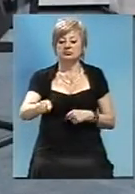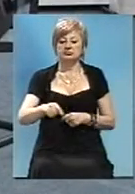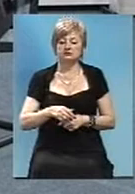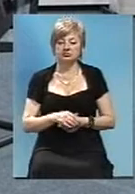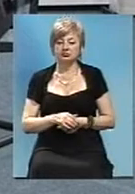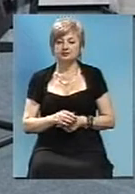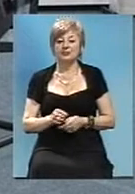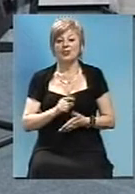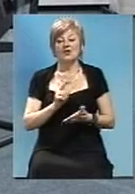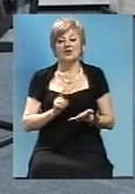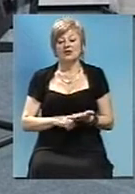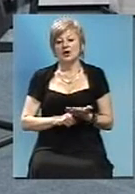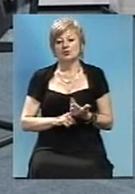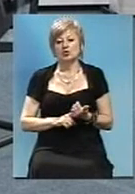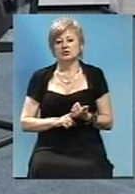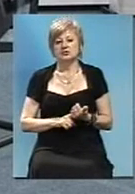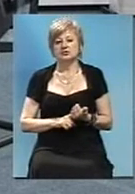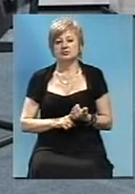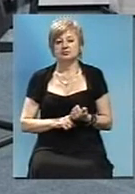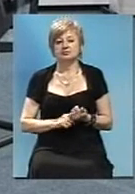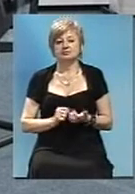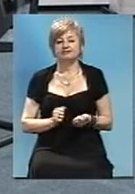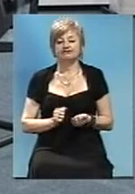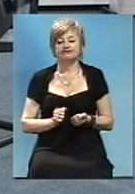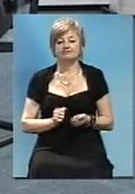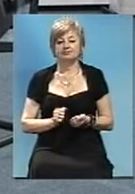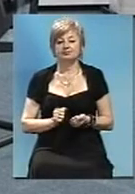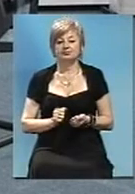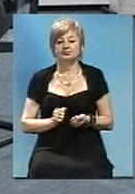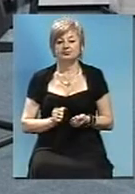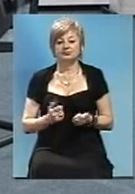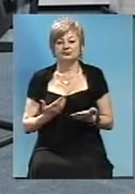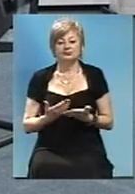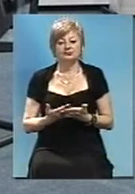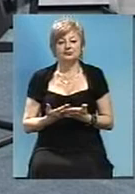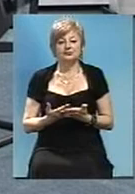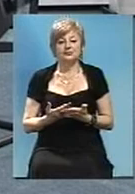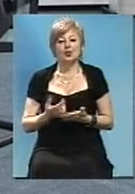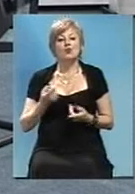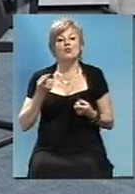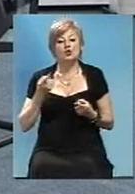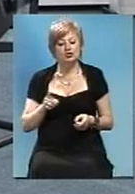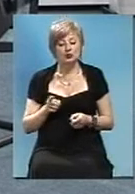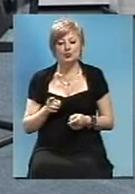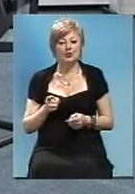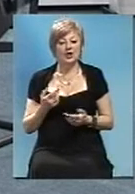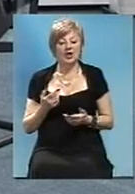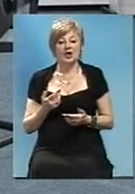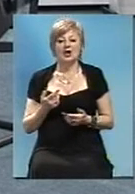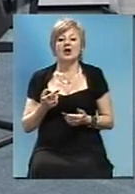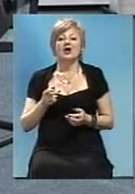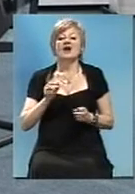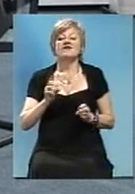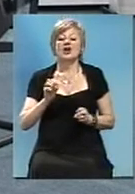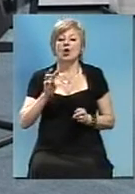Вопрос такий, знаєте, скажімо так, риторичний, чому? Тому що все завістить від того, в